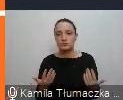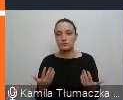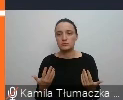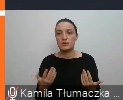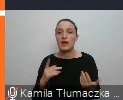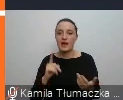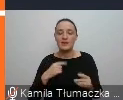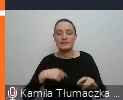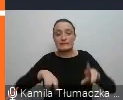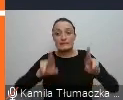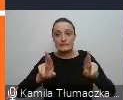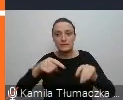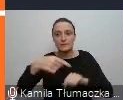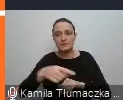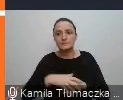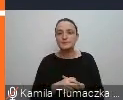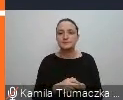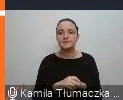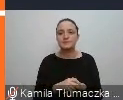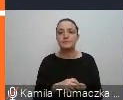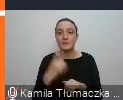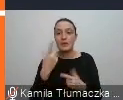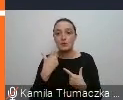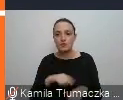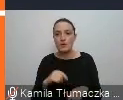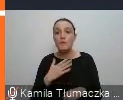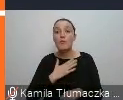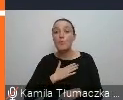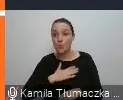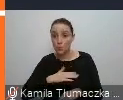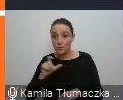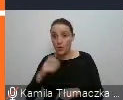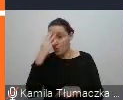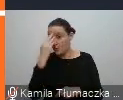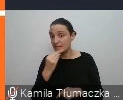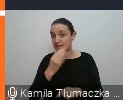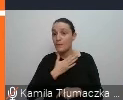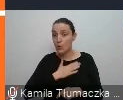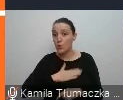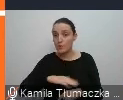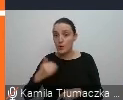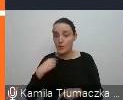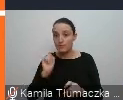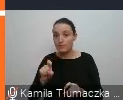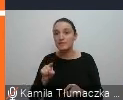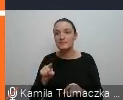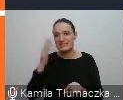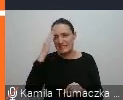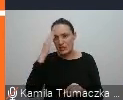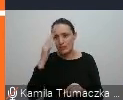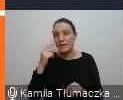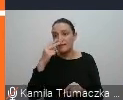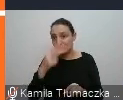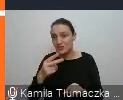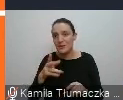ale mam nadzieję, że niedługo. Jedna z osób, która polubiła te moje fejkowe badania to jest moja znajoma i widziałam, że jest na tej